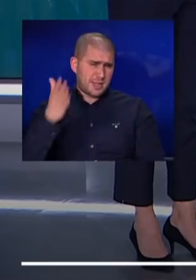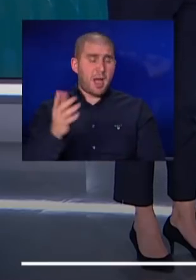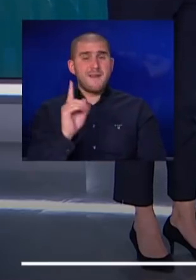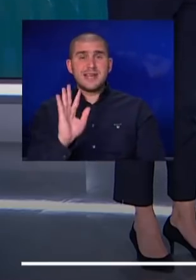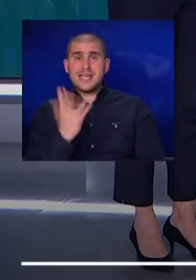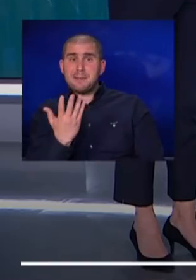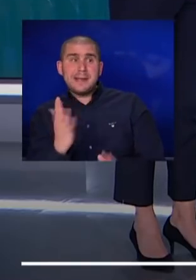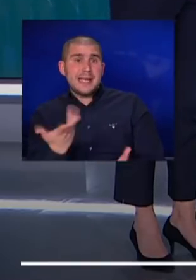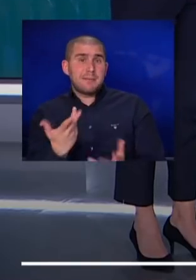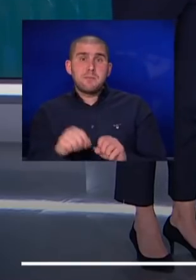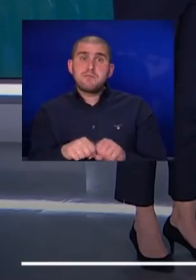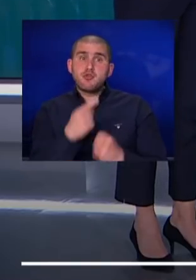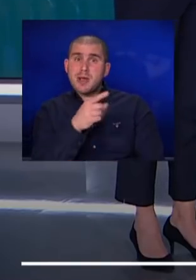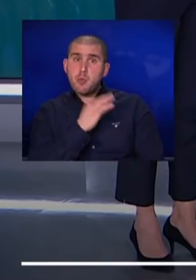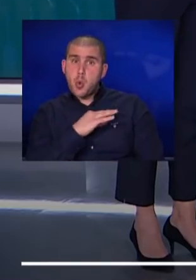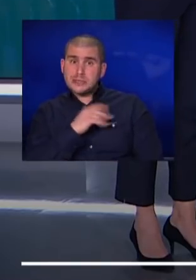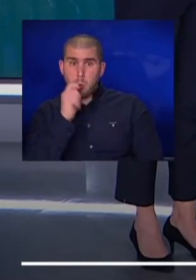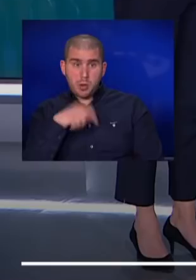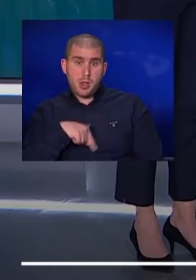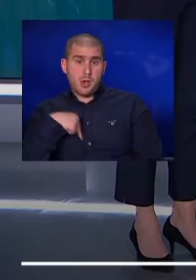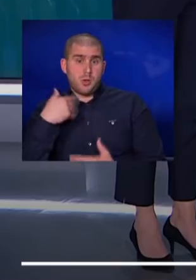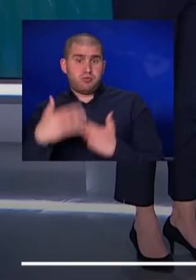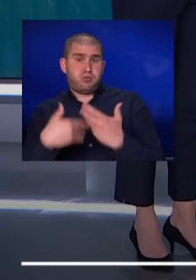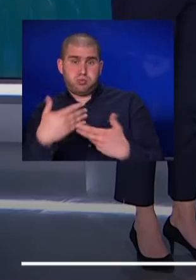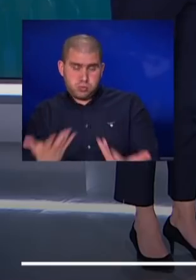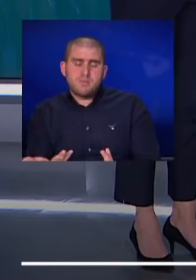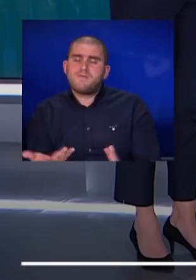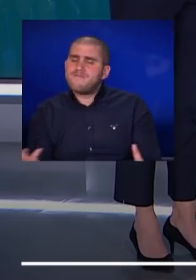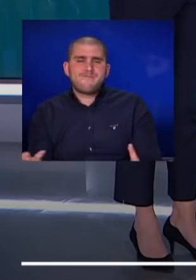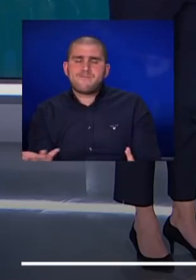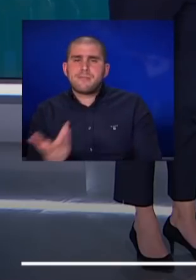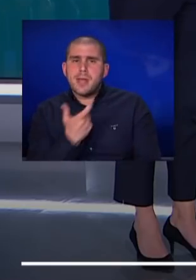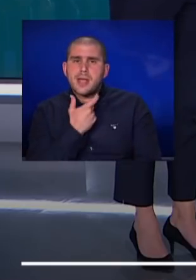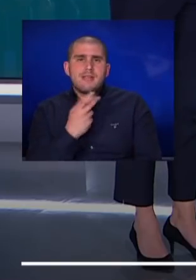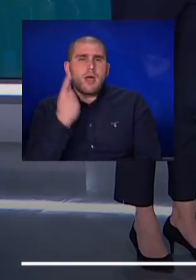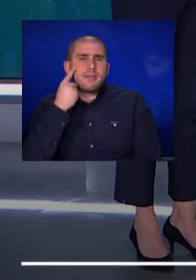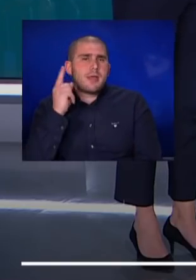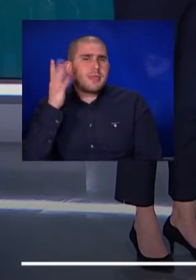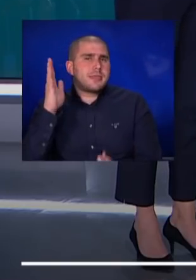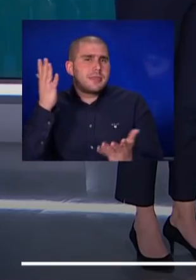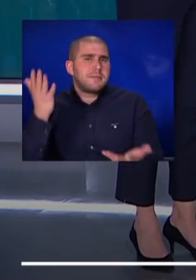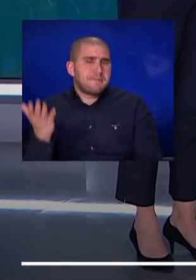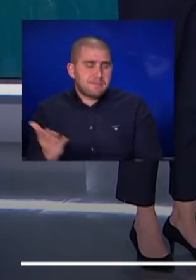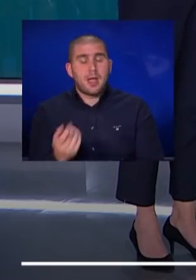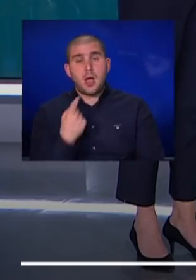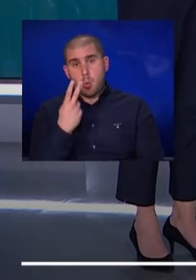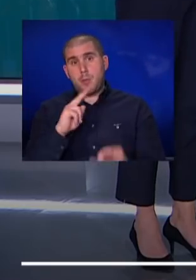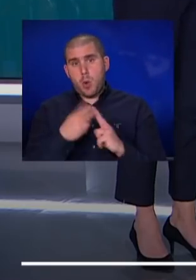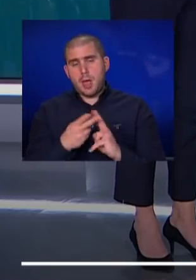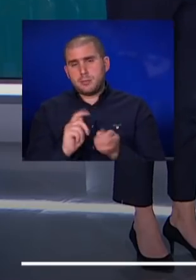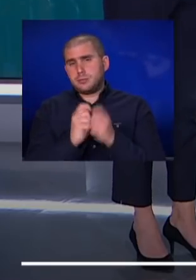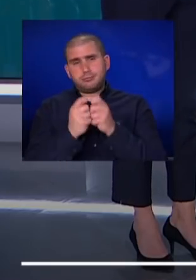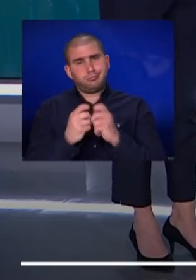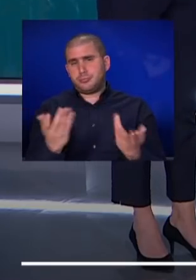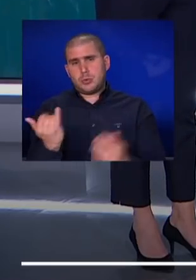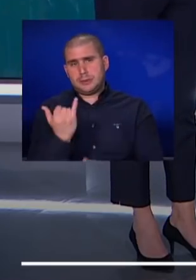המשבר הזה יימשך זמן רב אין לנו יכולת לצפות את זה כמו שאנחנו רואים העולם הפכפך כשאתה